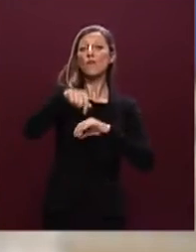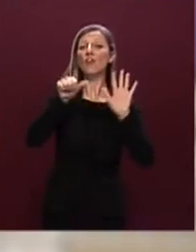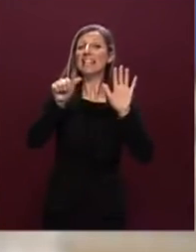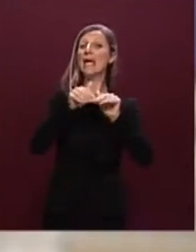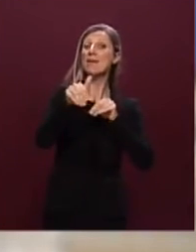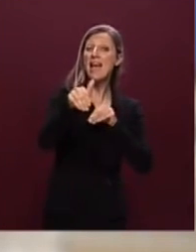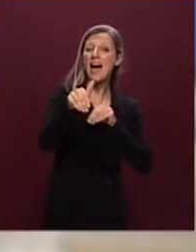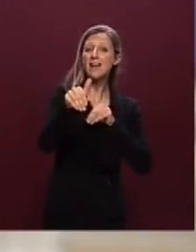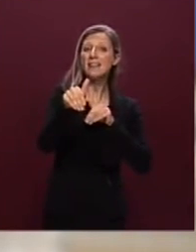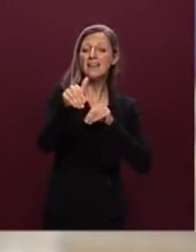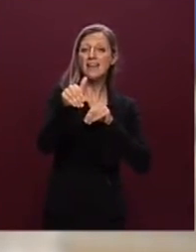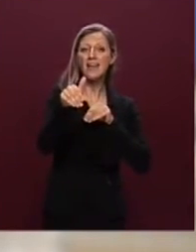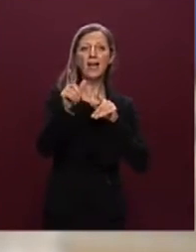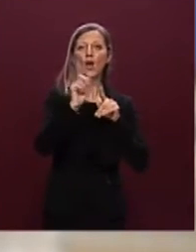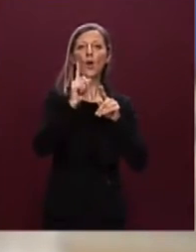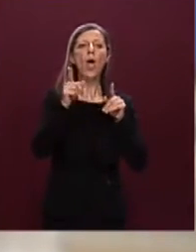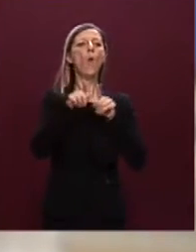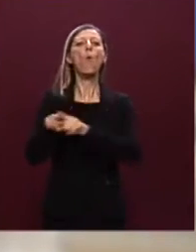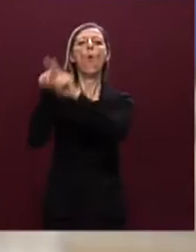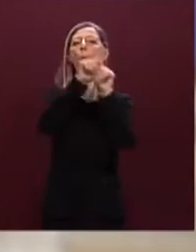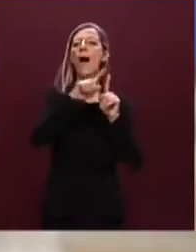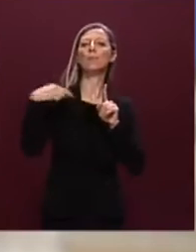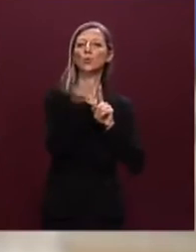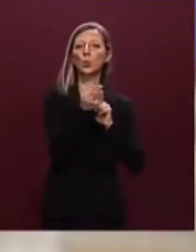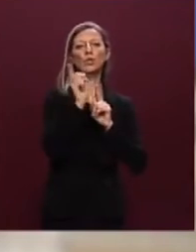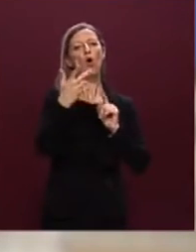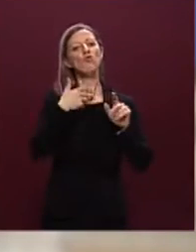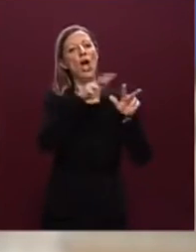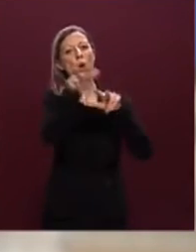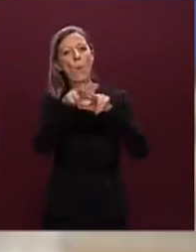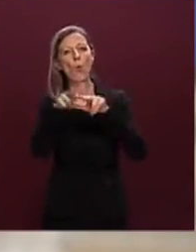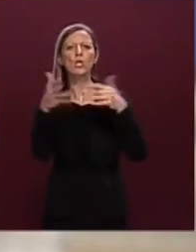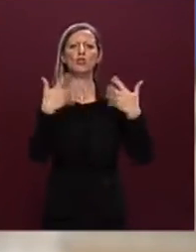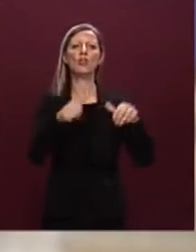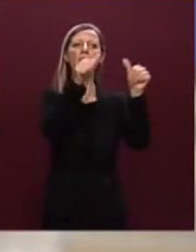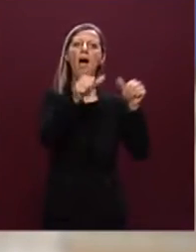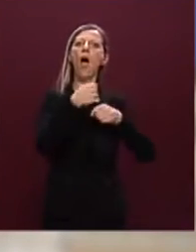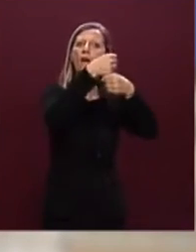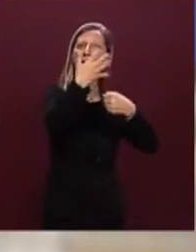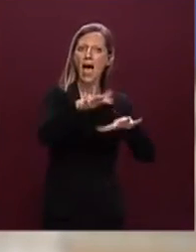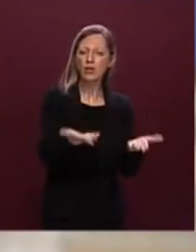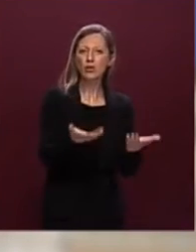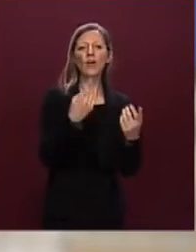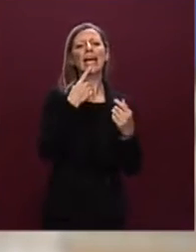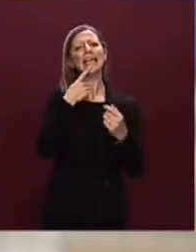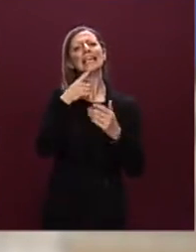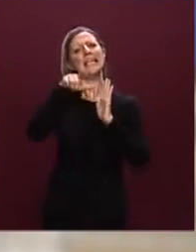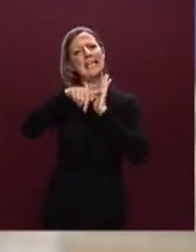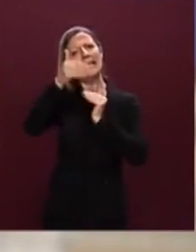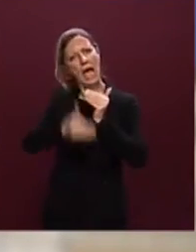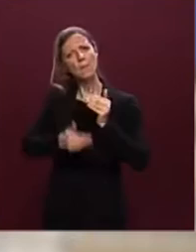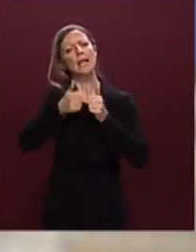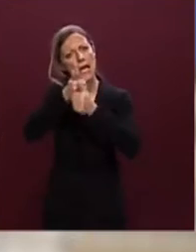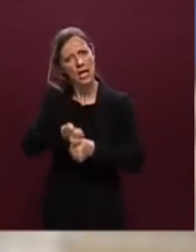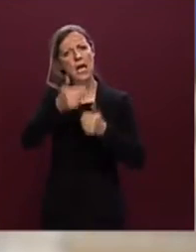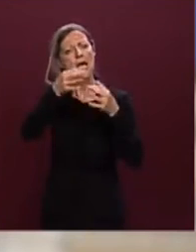miliardi non sono uguali per tutti ci sono i comuni che avranno già appaltato le opere quelli che rispetteranno il termine e quelli che non lo